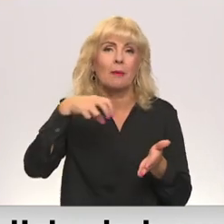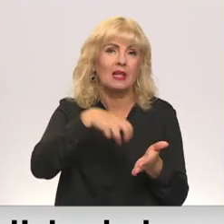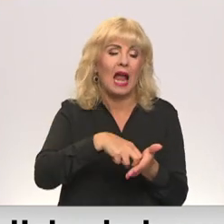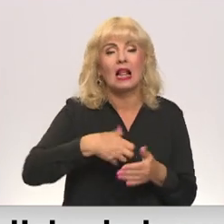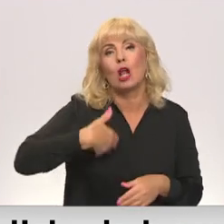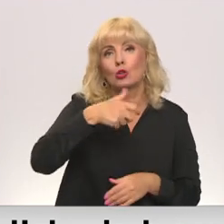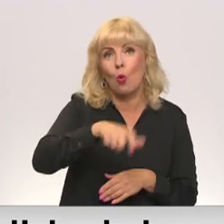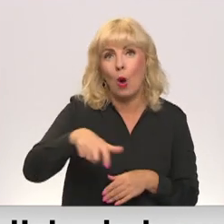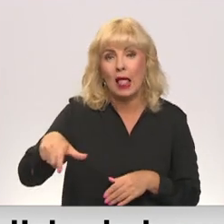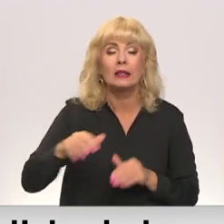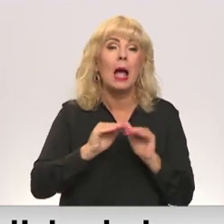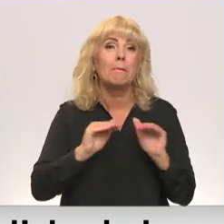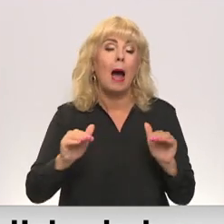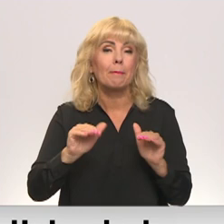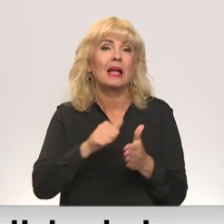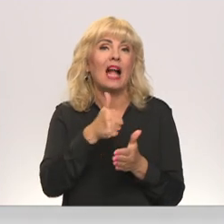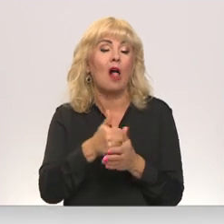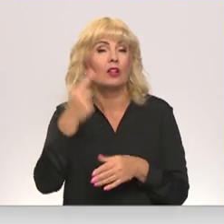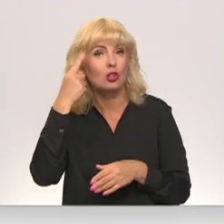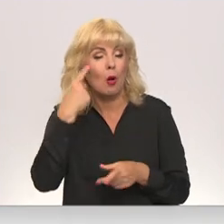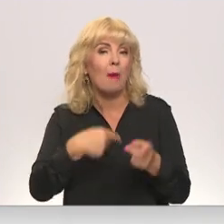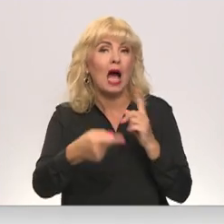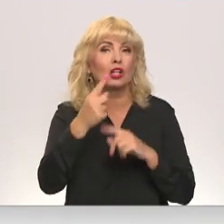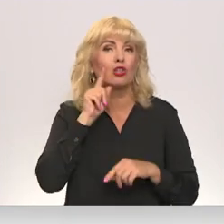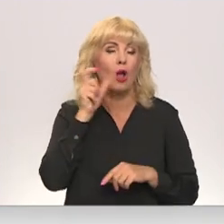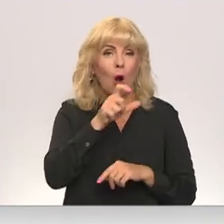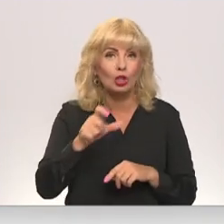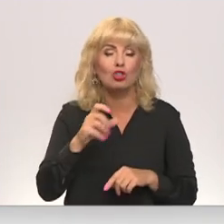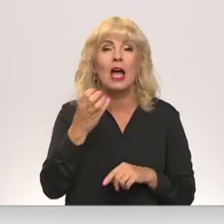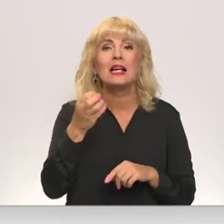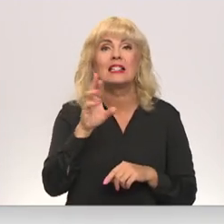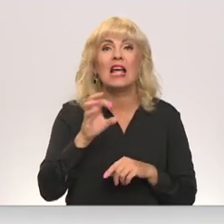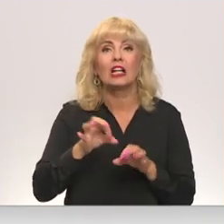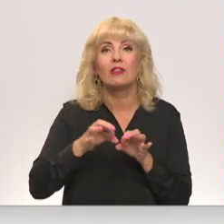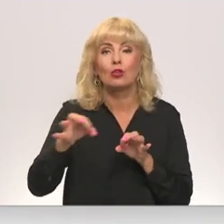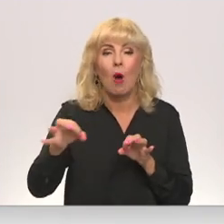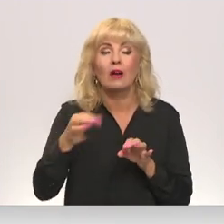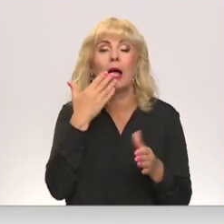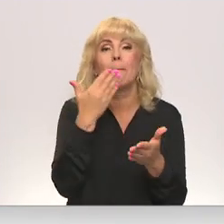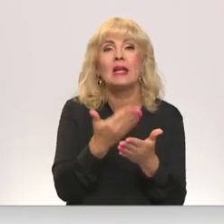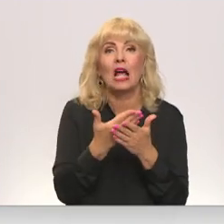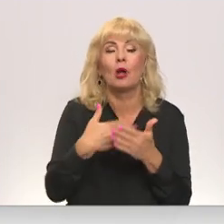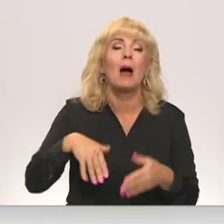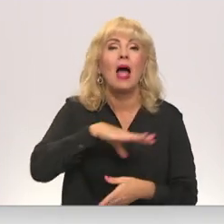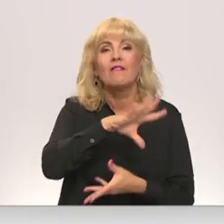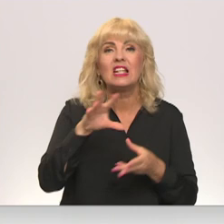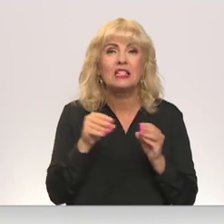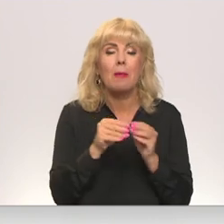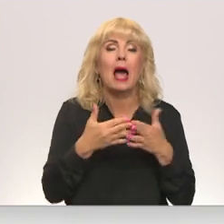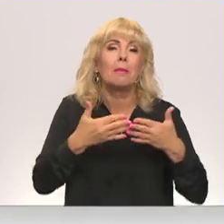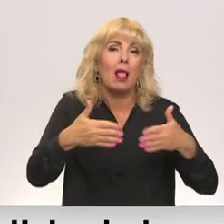skolēniem. Pamat doma ir atgriezt jauniešus atpakaļ Cernikavas novadā, piedāvājot viņam vispārēju